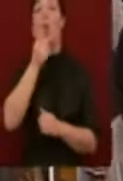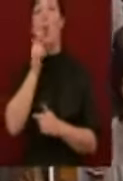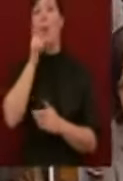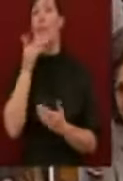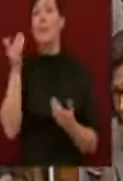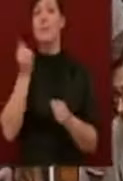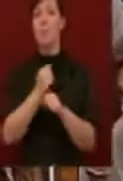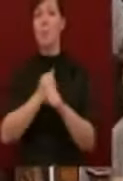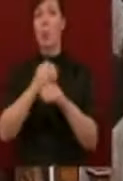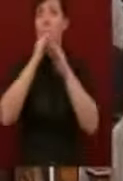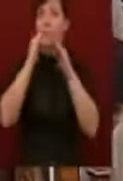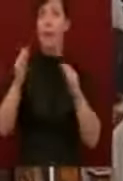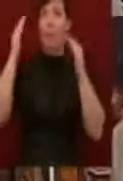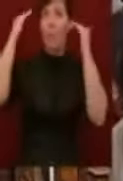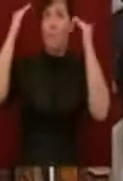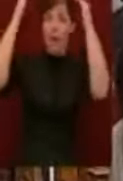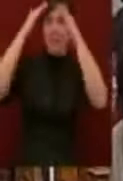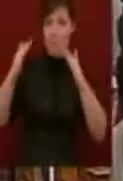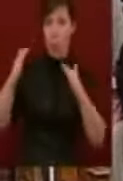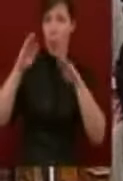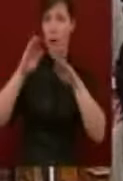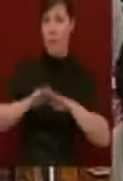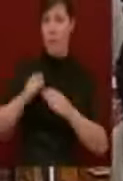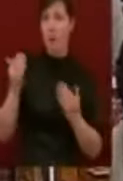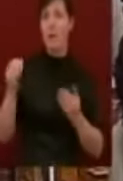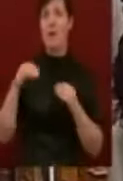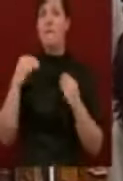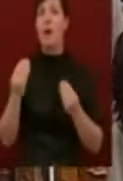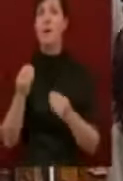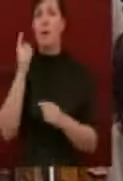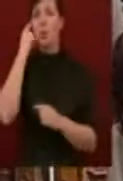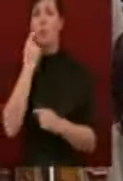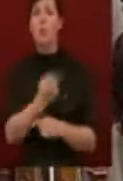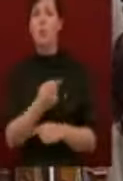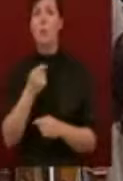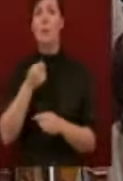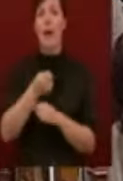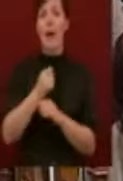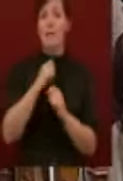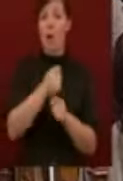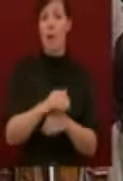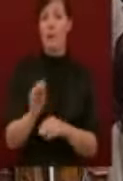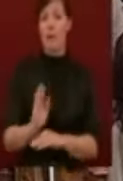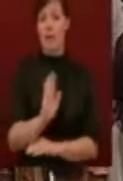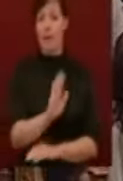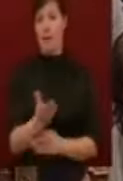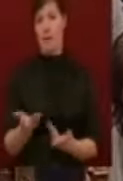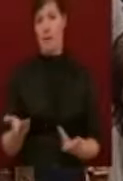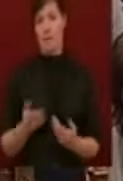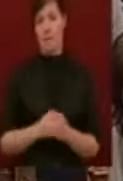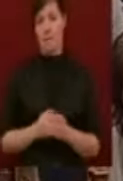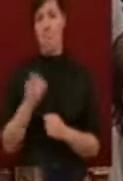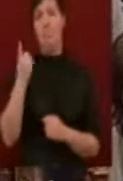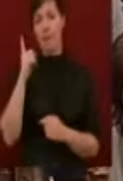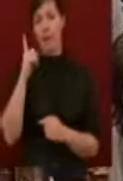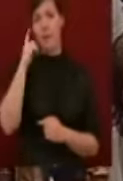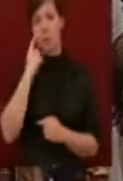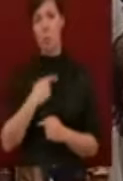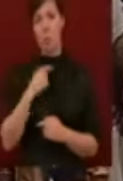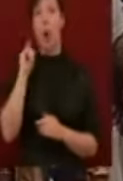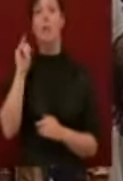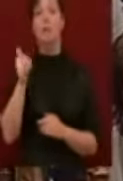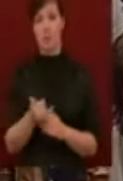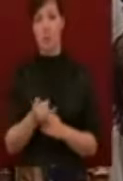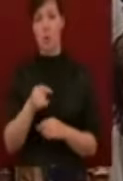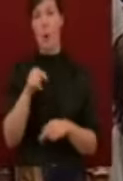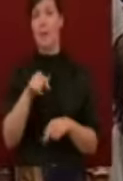a tető a feje fölött, vagy tud-e enni, adni gyermekeinek. Csak, hogy azt is tudjuk, tisztelt képviselőtársaim,